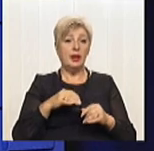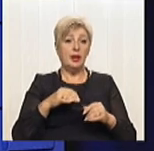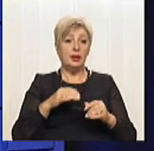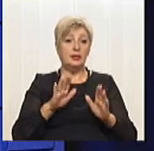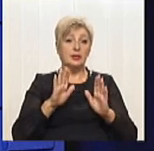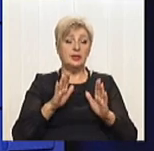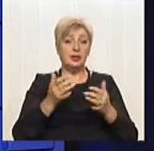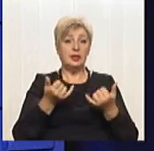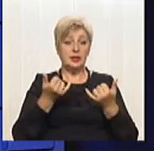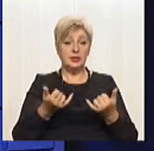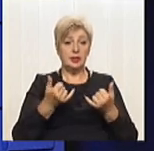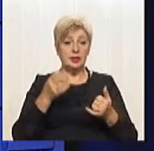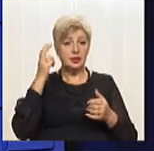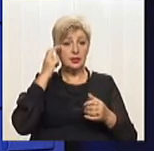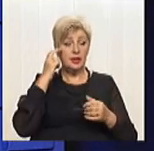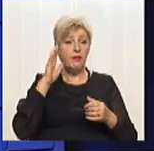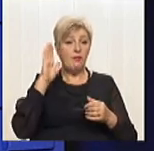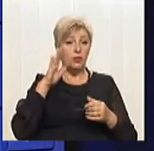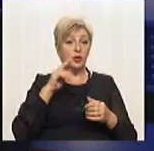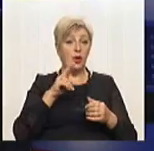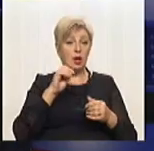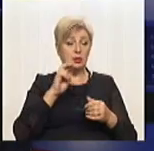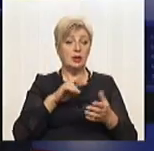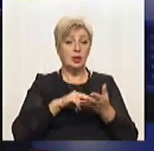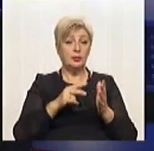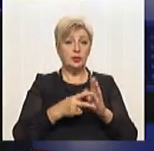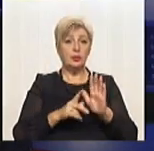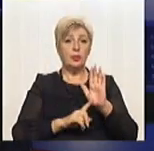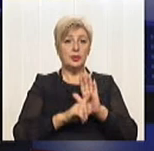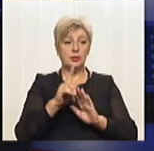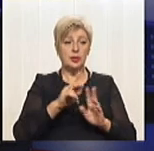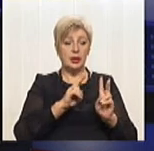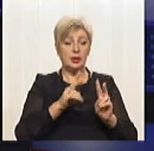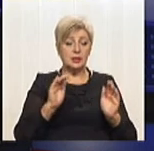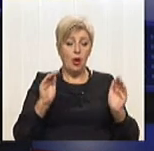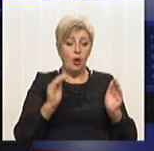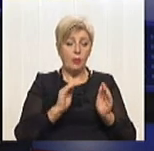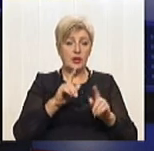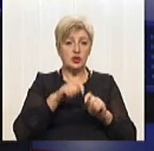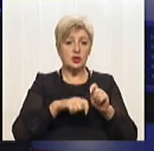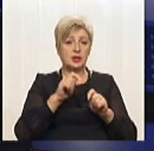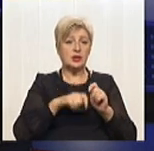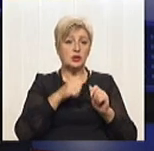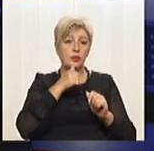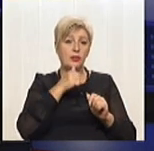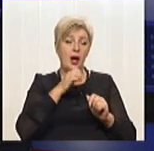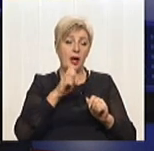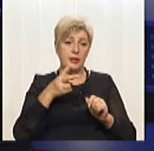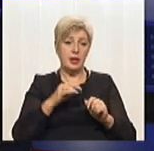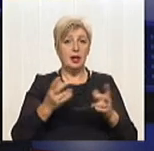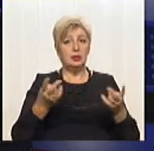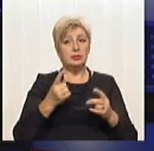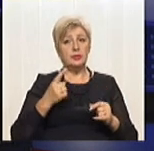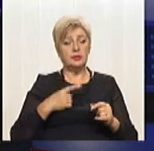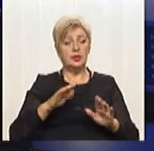тільки зараз Київводоканал планує почати якесь обмежене тестування цього. І треба всім почекати спокійно і дуже